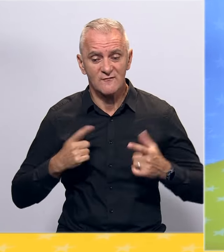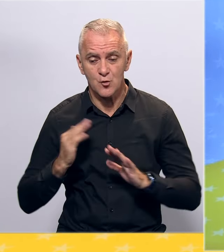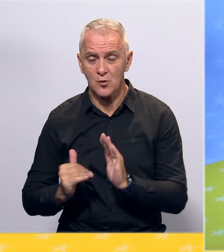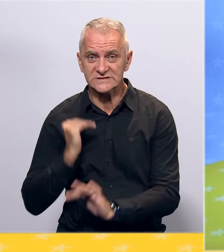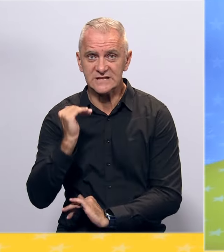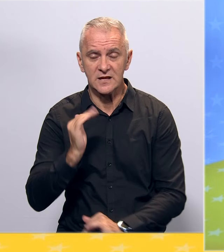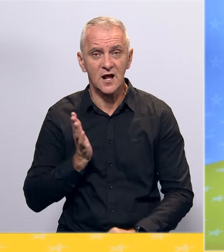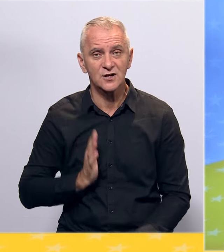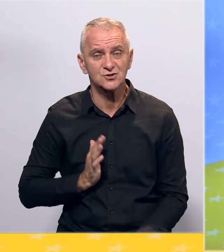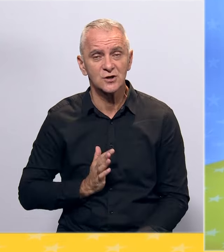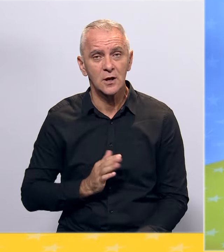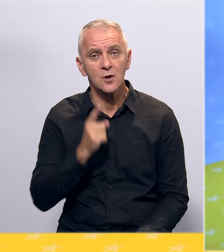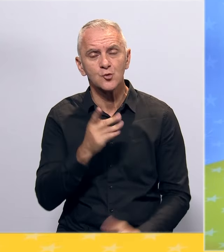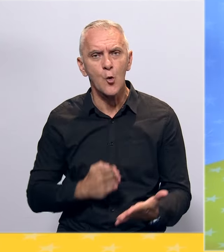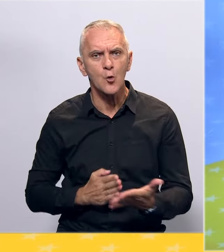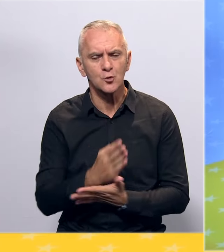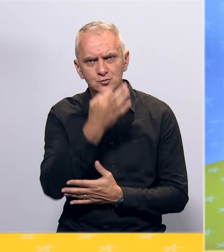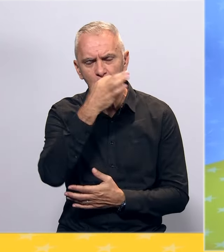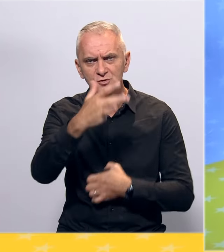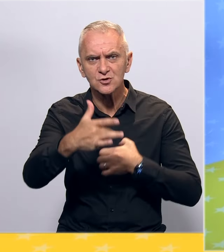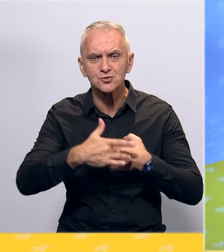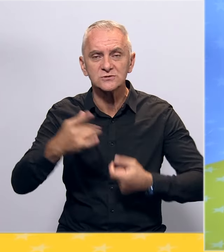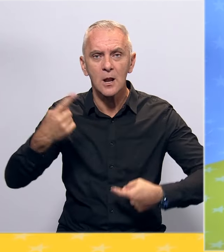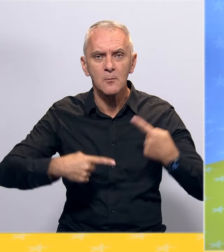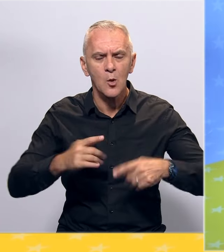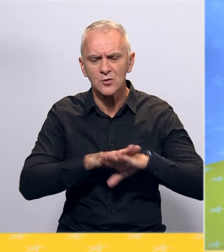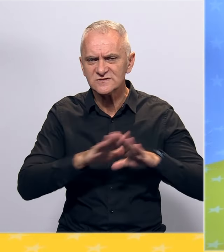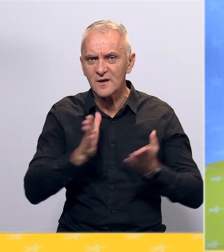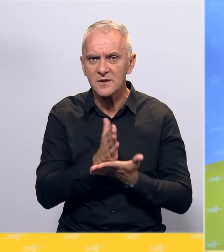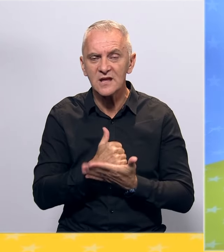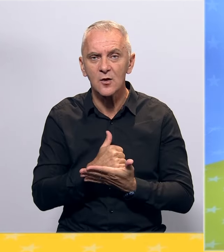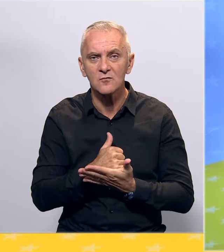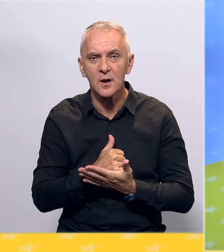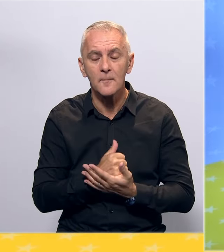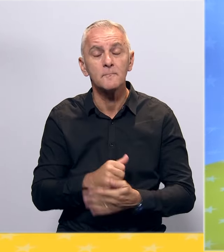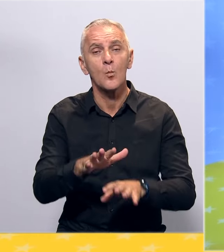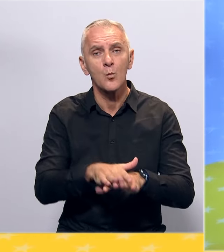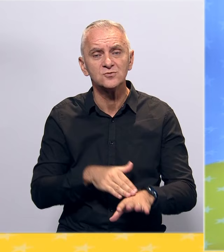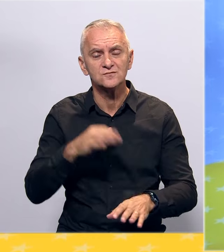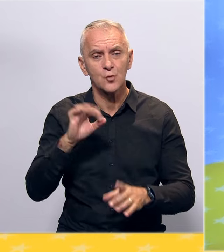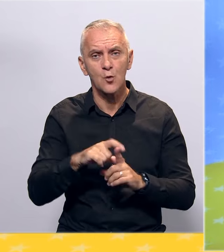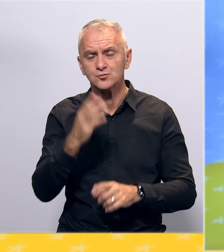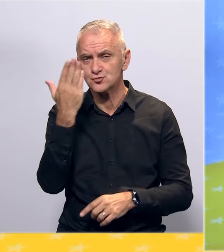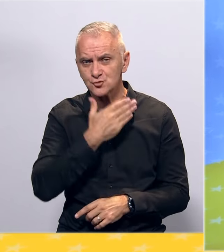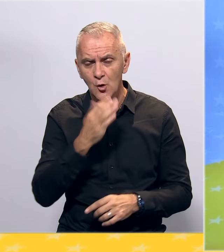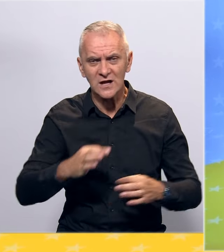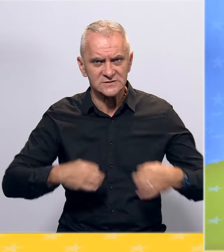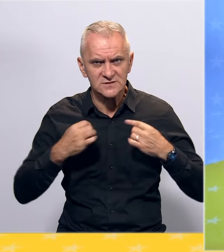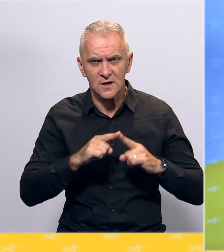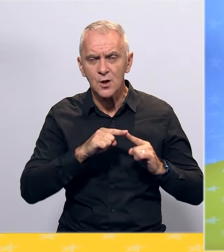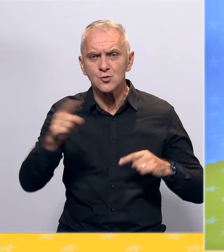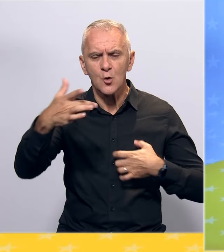građana i to kroz poboljšanje socijalne politike u svim segmentima, počevo od školstva, zdravstva do